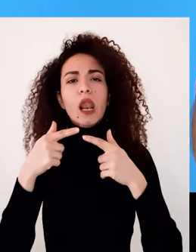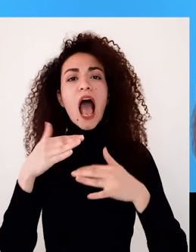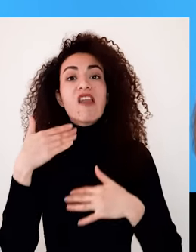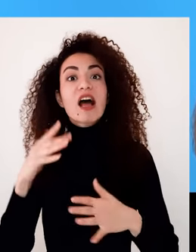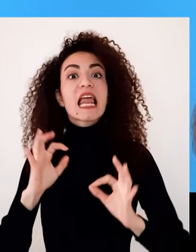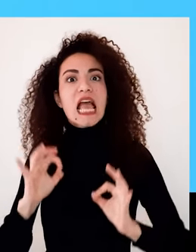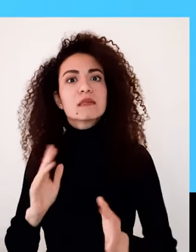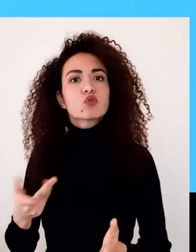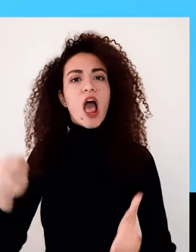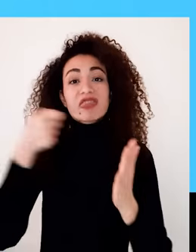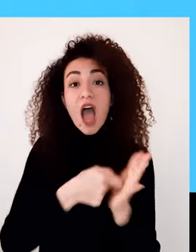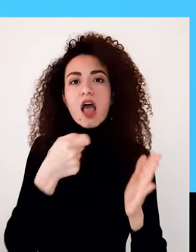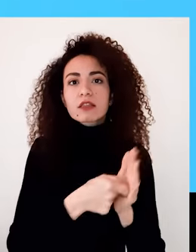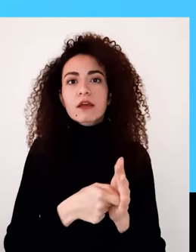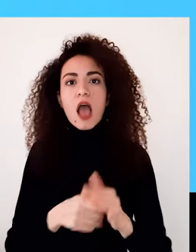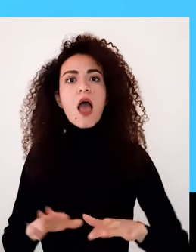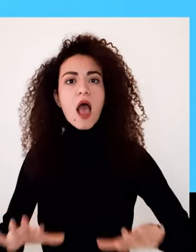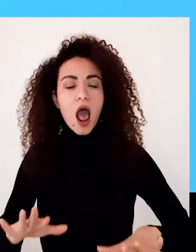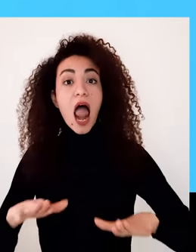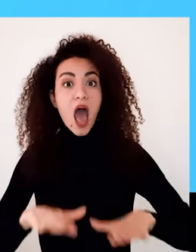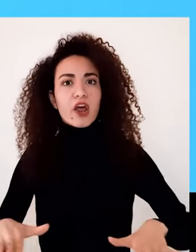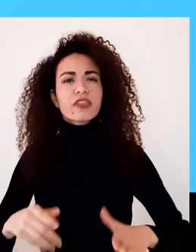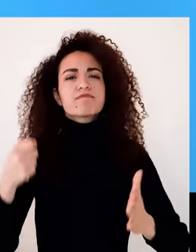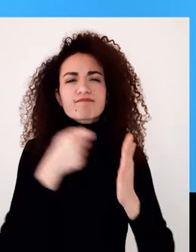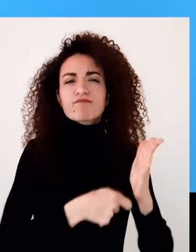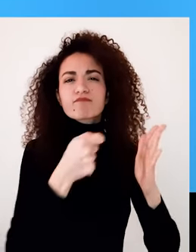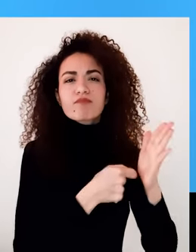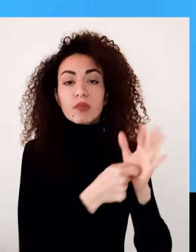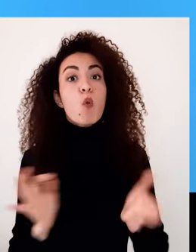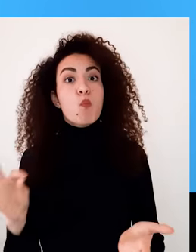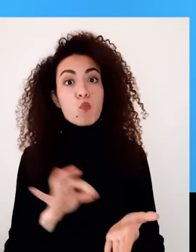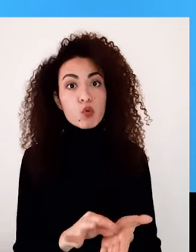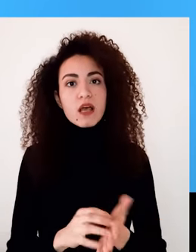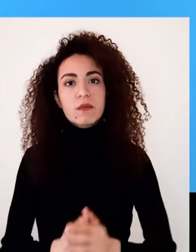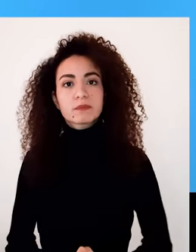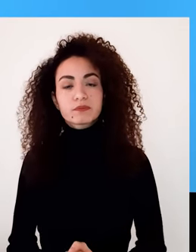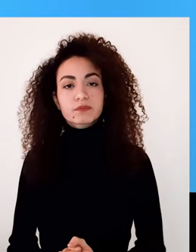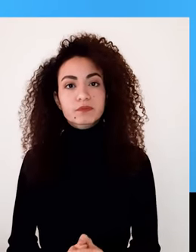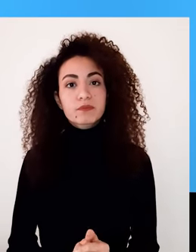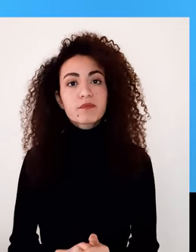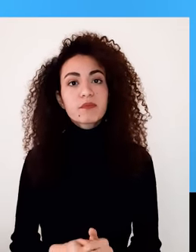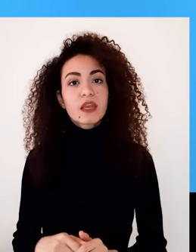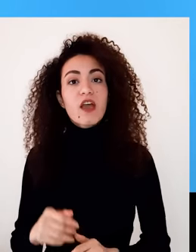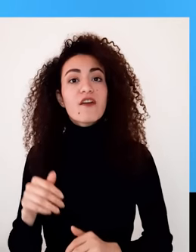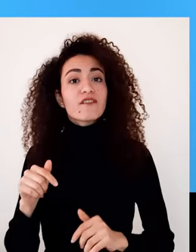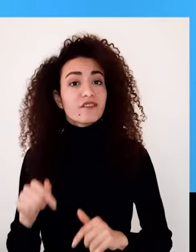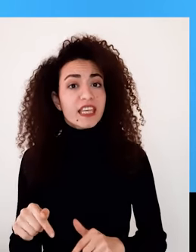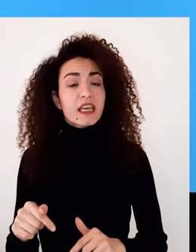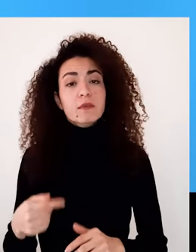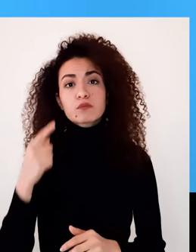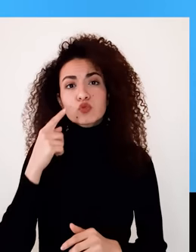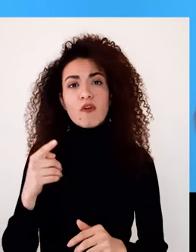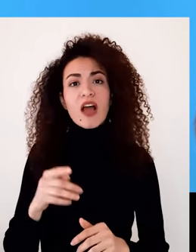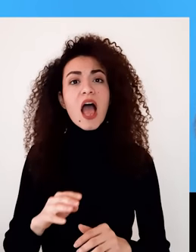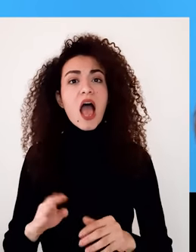أصحاب القرار ندعيك أنك تنظر بالملحق على الدليل الإقليمي لتعزيز الخدمات العامة الدامجة للإعاقة واللي بيتضمن